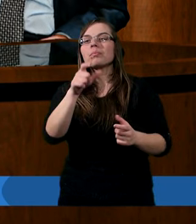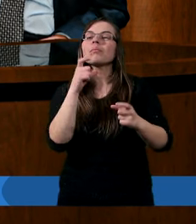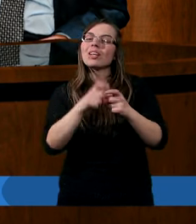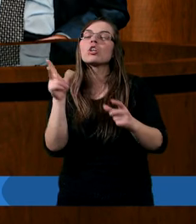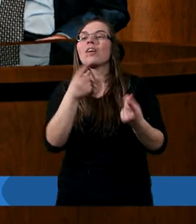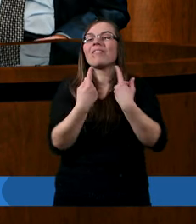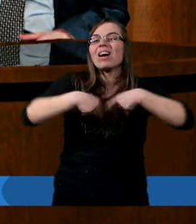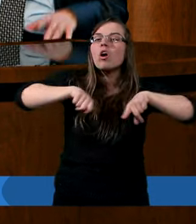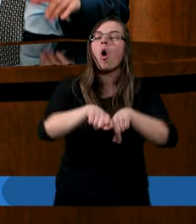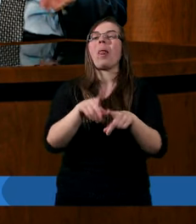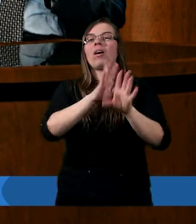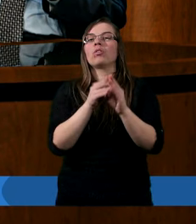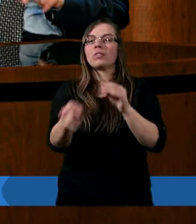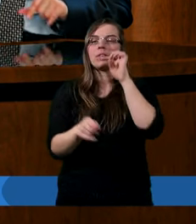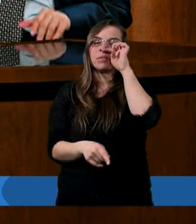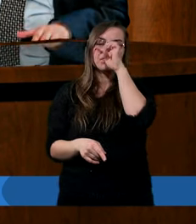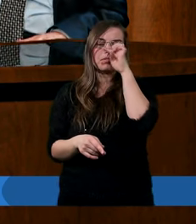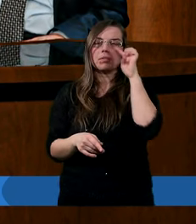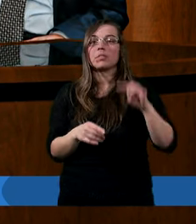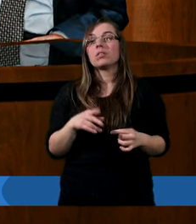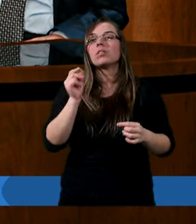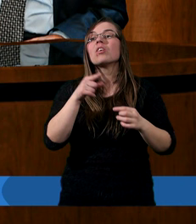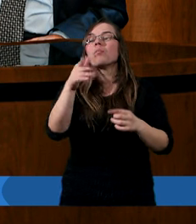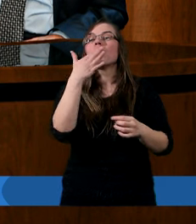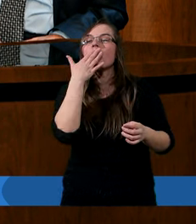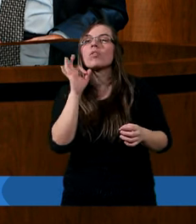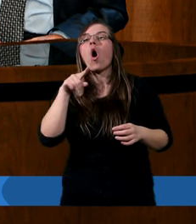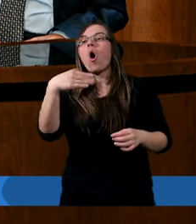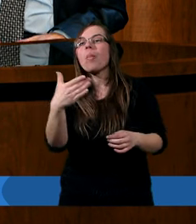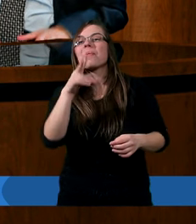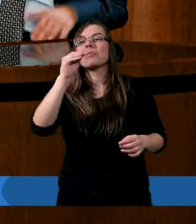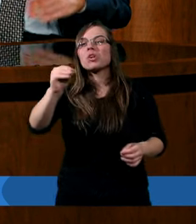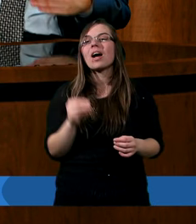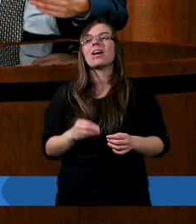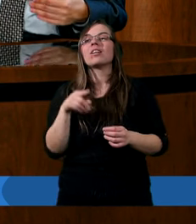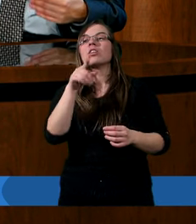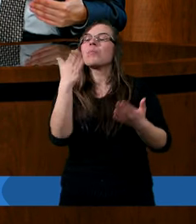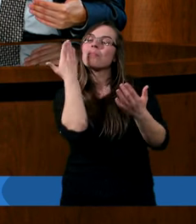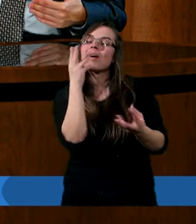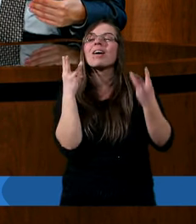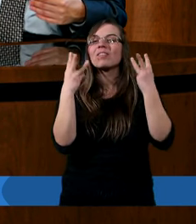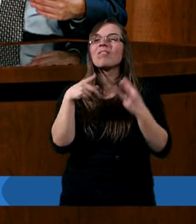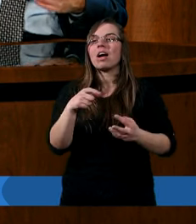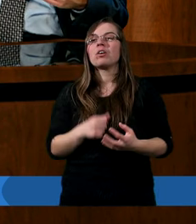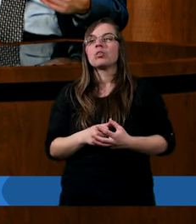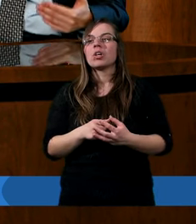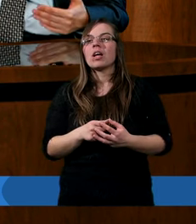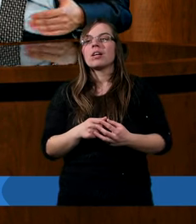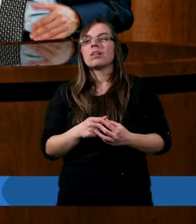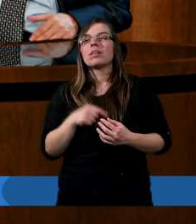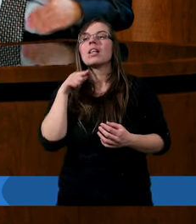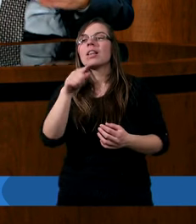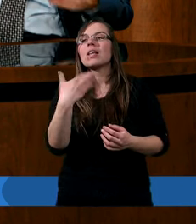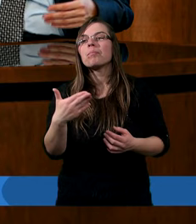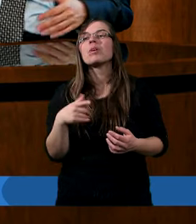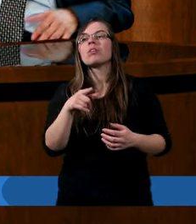wykonało się. To też na krzyżu, prawda? Które też mówią o tym, że ten bardzo ważny dział w